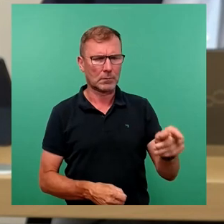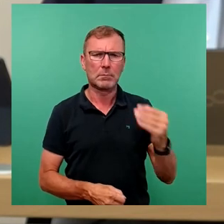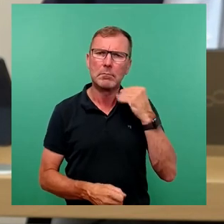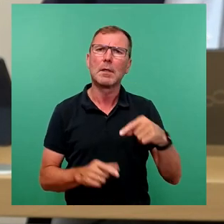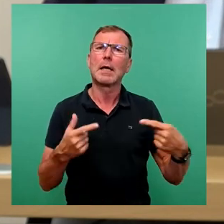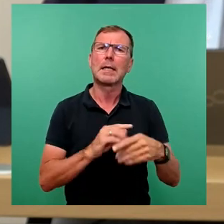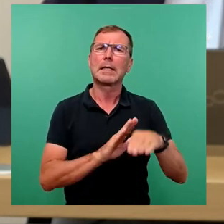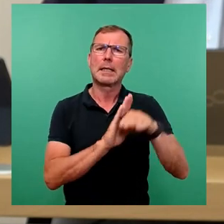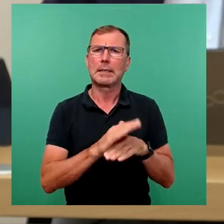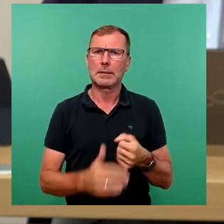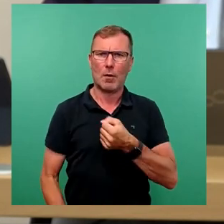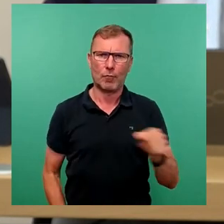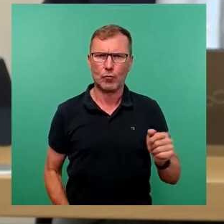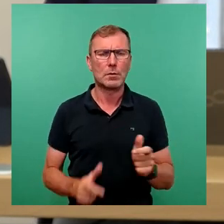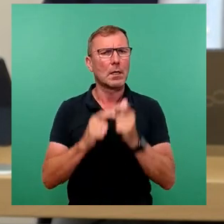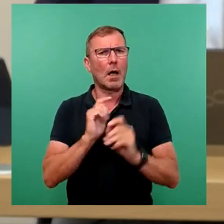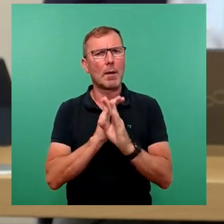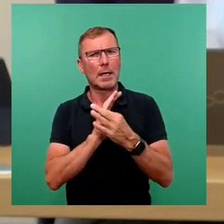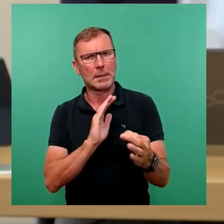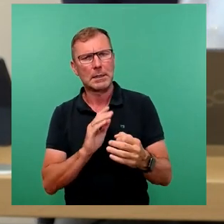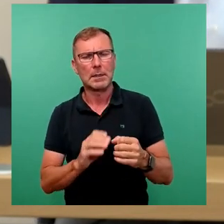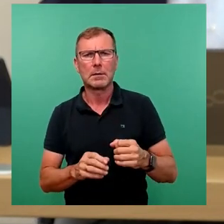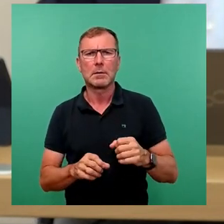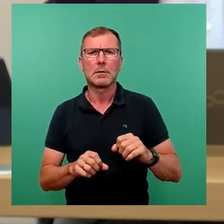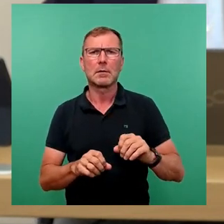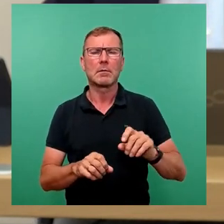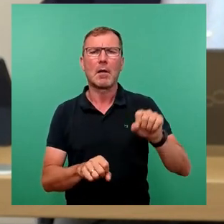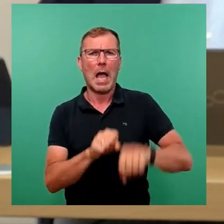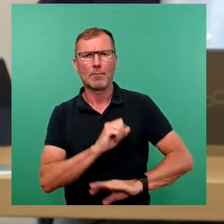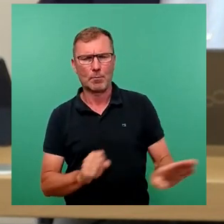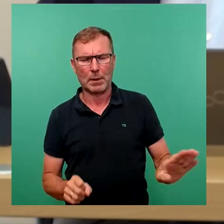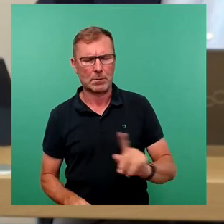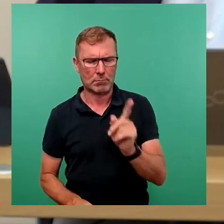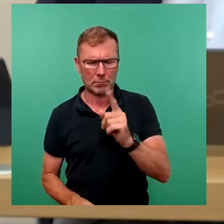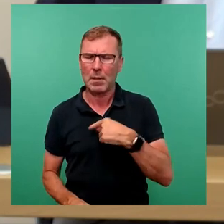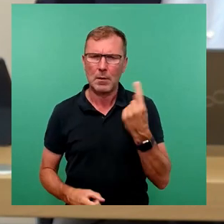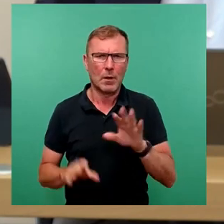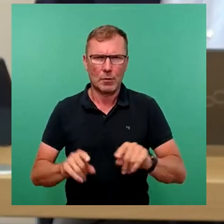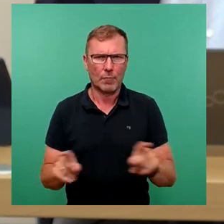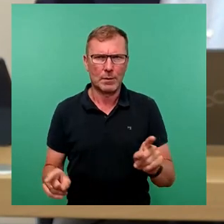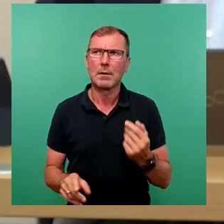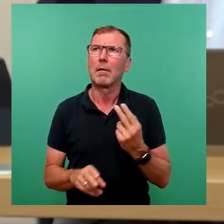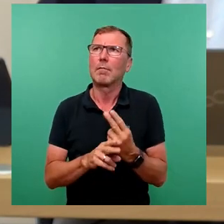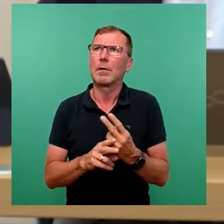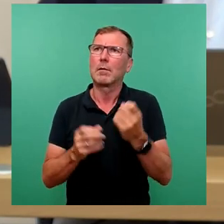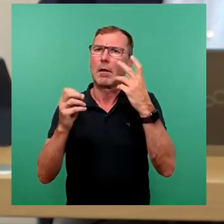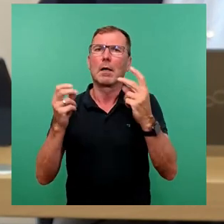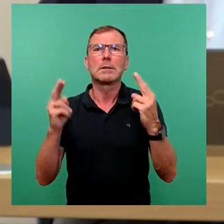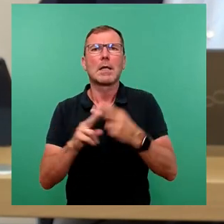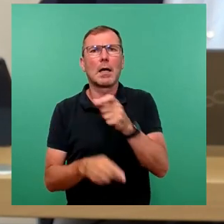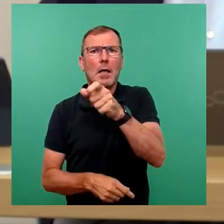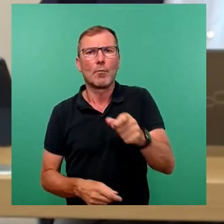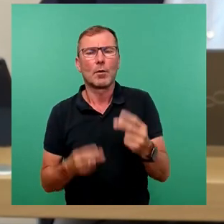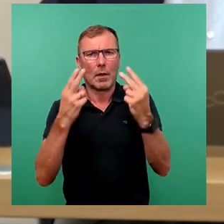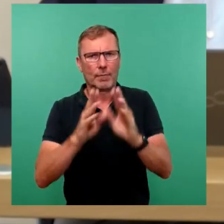Gesetze und Rahmenrichtlinien zu brechen. Das sollten wir auch alle miteinander nicht tun im Interesse der Sicherheit unserer Bürgerinnen und Bürger.